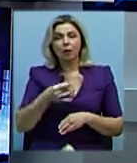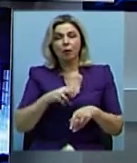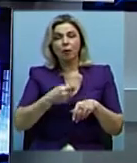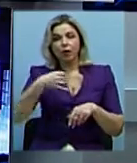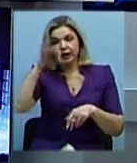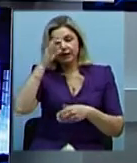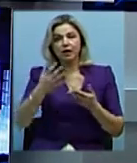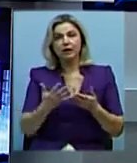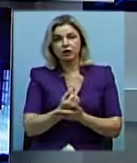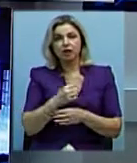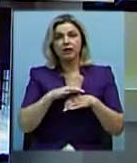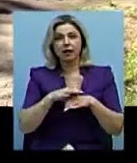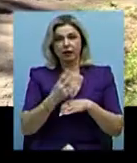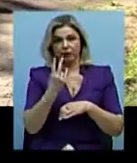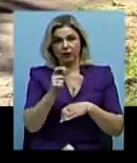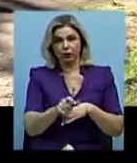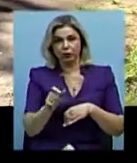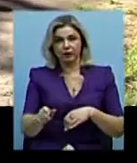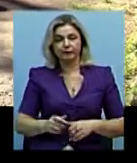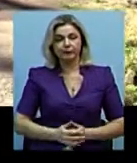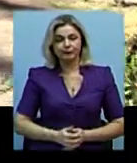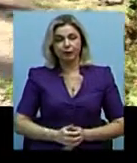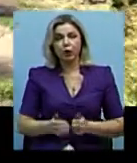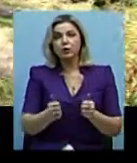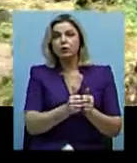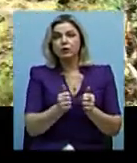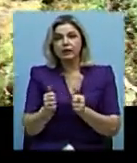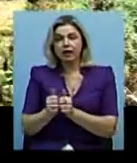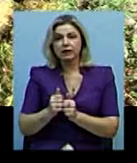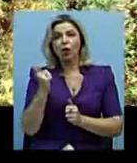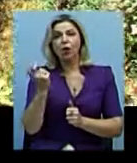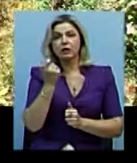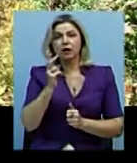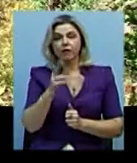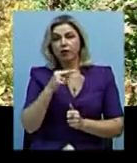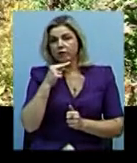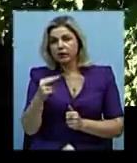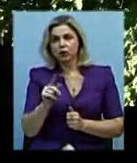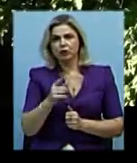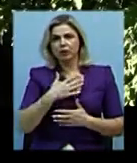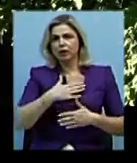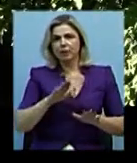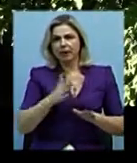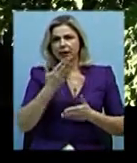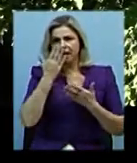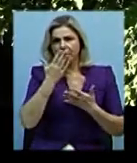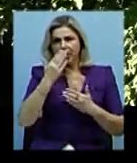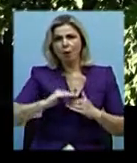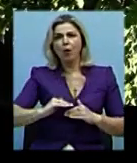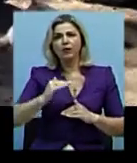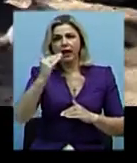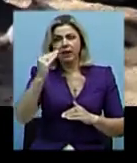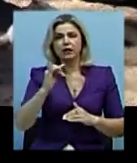двох чоловіків. Сусідка власника квартири звернула увагу на неприємний запах у під'їзді.